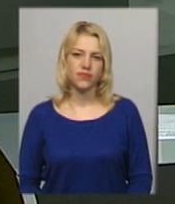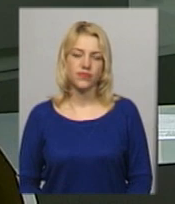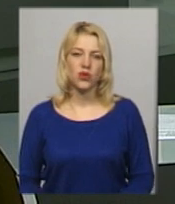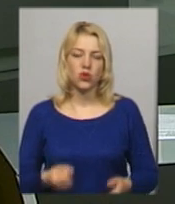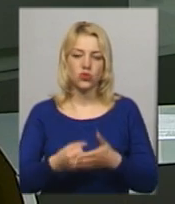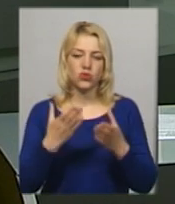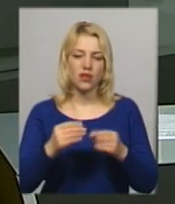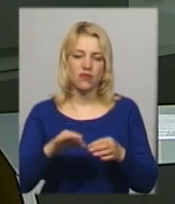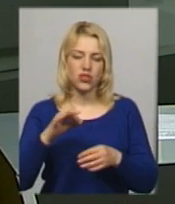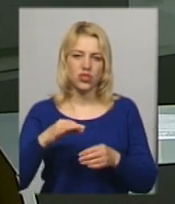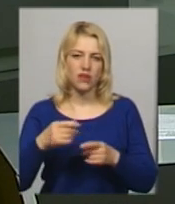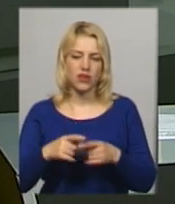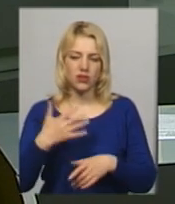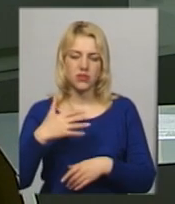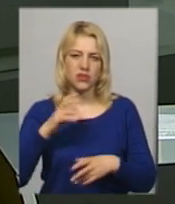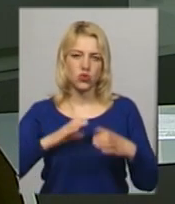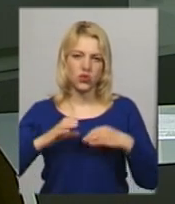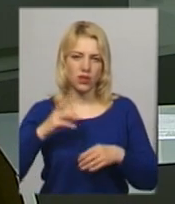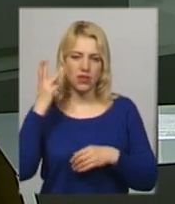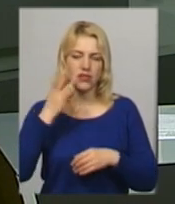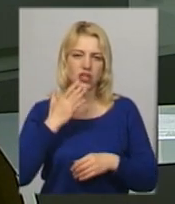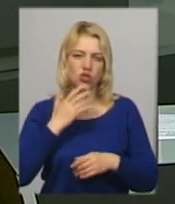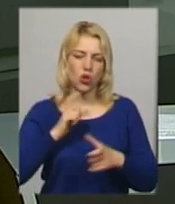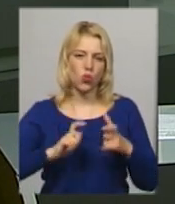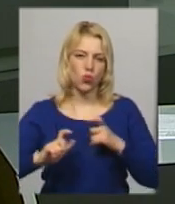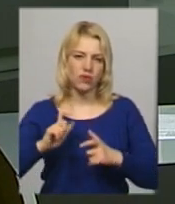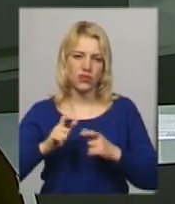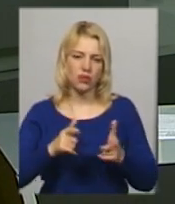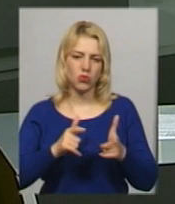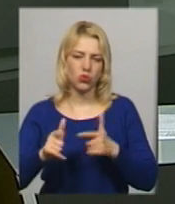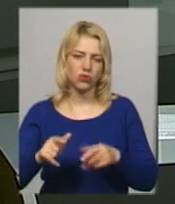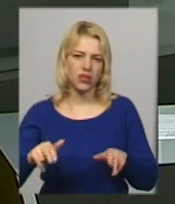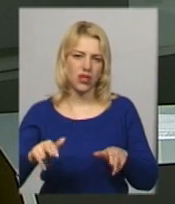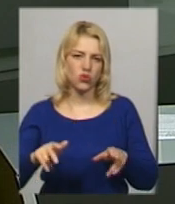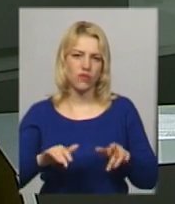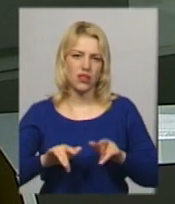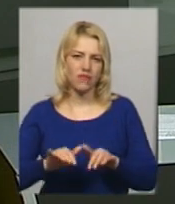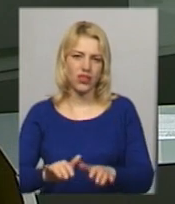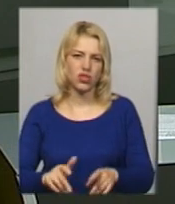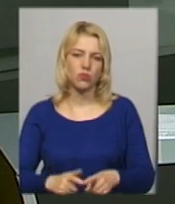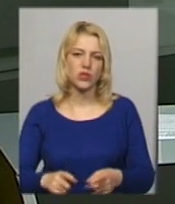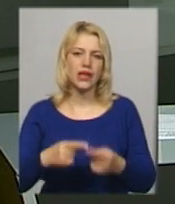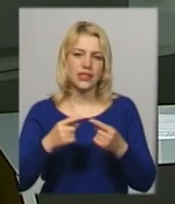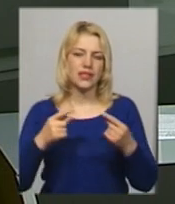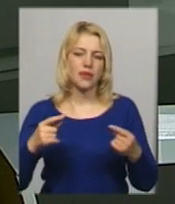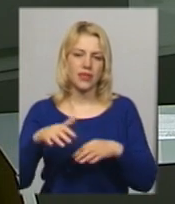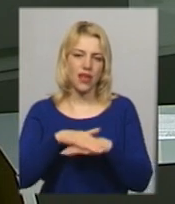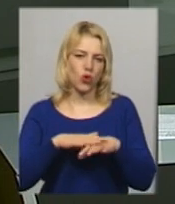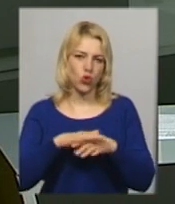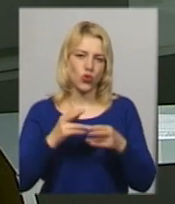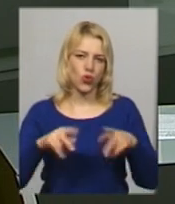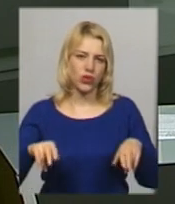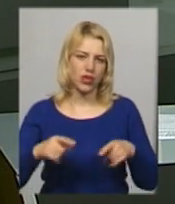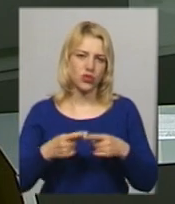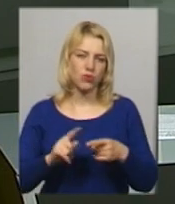До дня вишиванки 50 студентів Хмельницького національного університету підготували танцювальний флешмоб з елементами народного танцю.